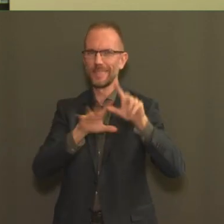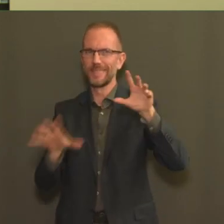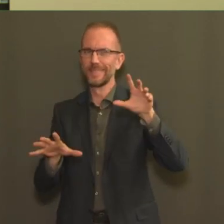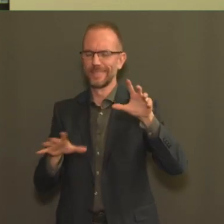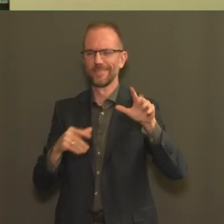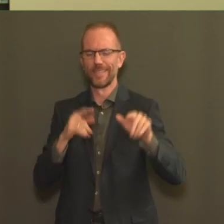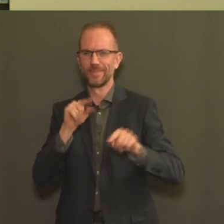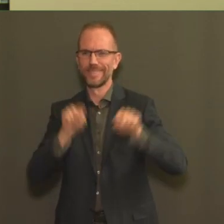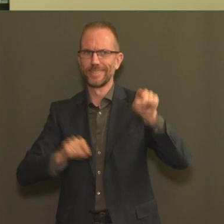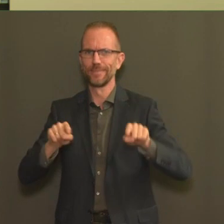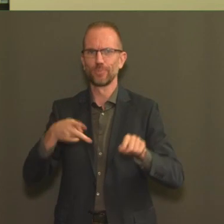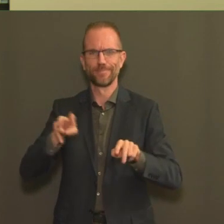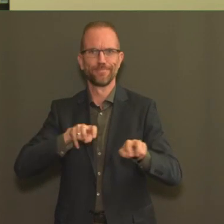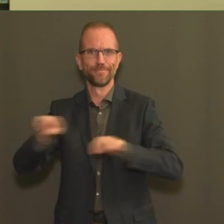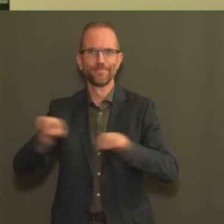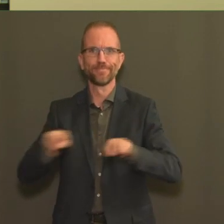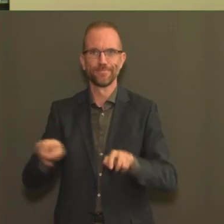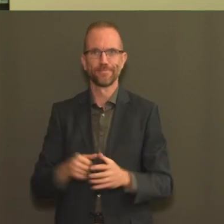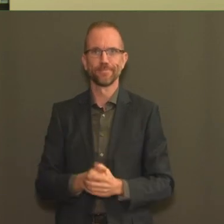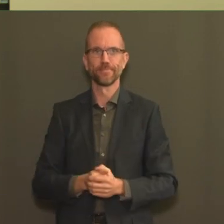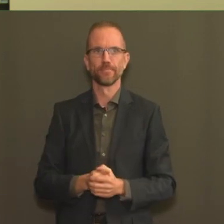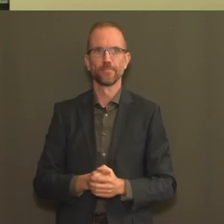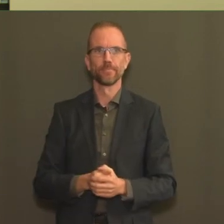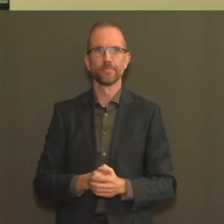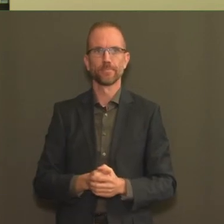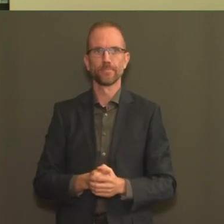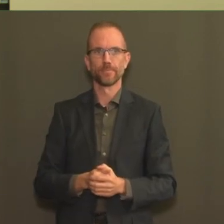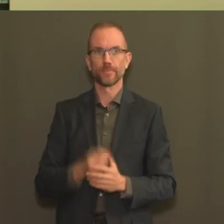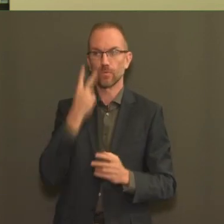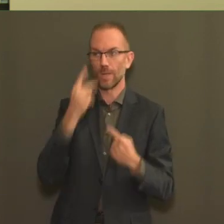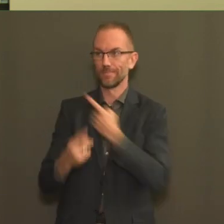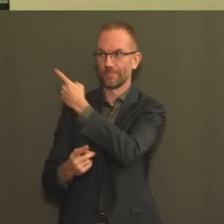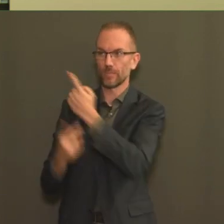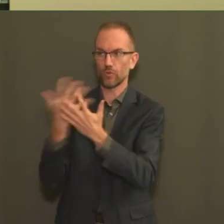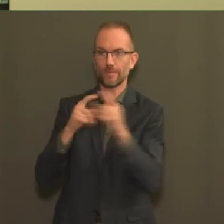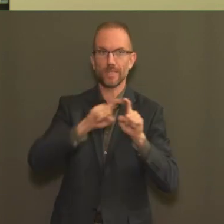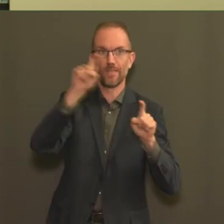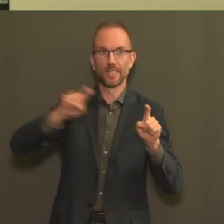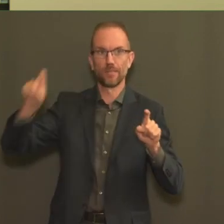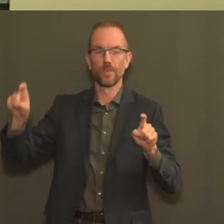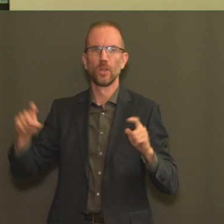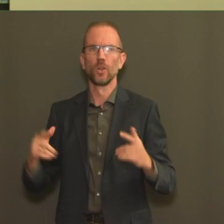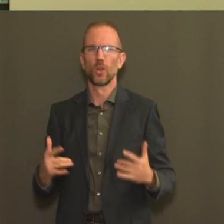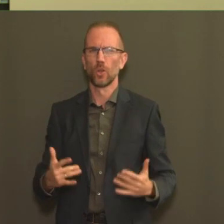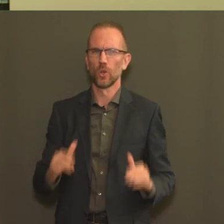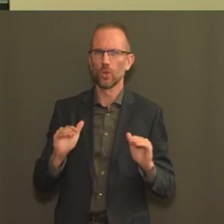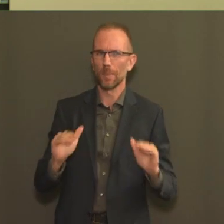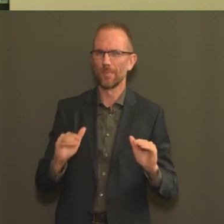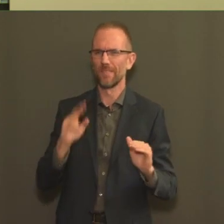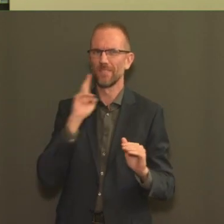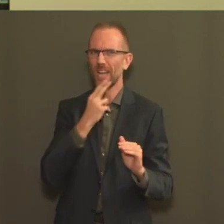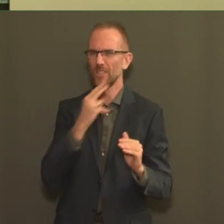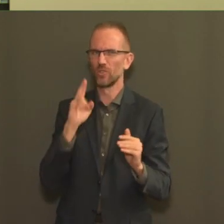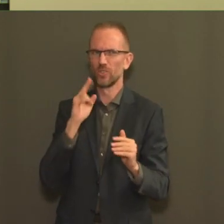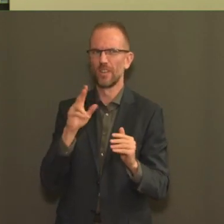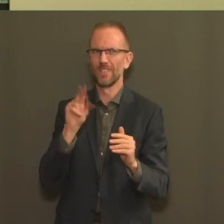courbes en dessous du zéro, nous avons plutôt une tendance à l'augmentation de notre mobilité depuis le 20 janvier. Pour